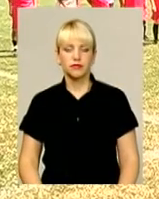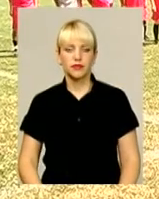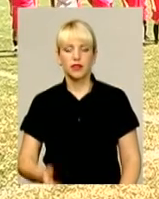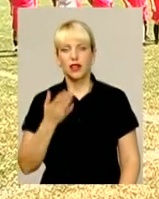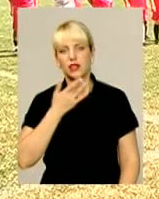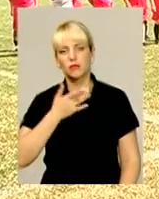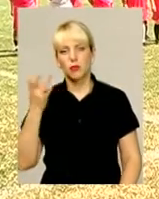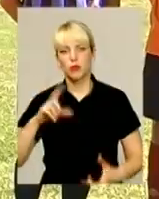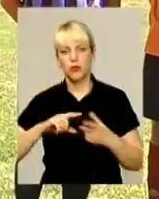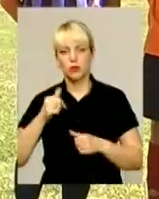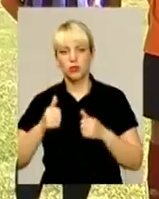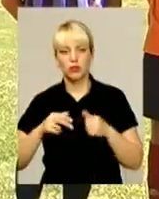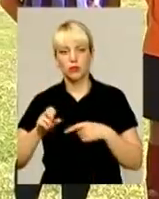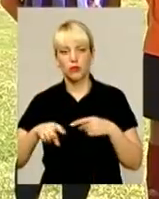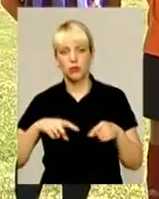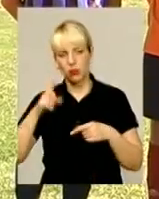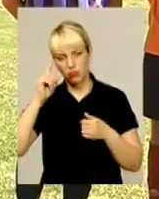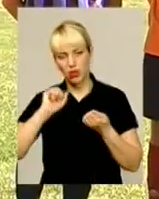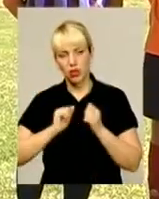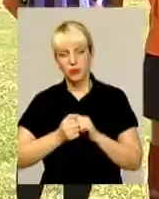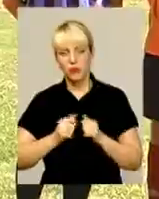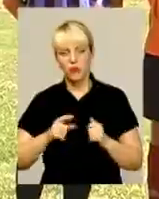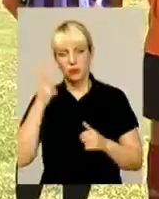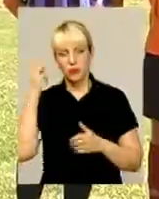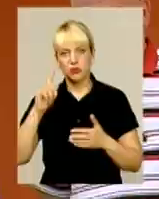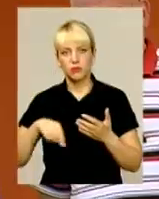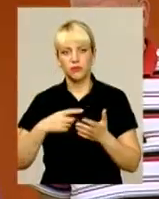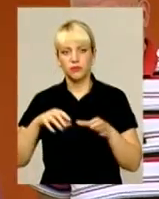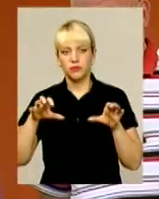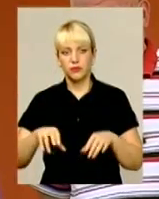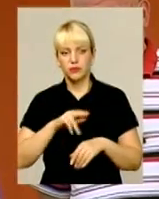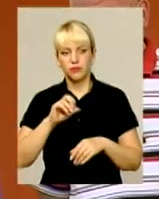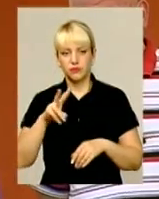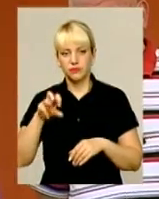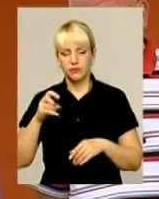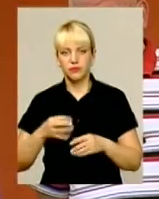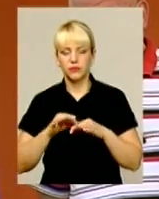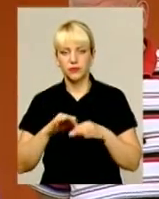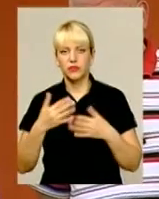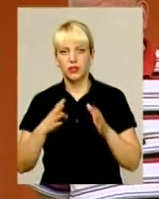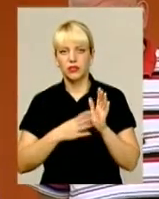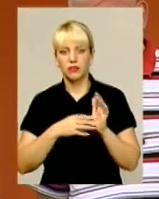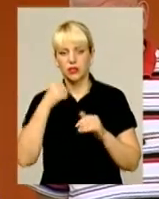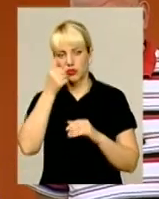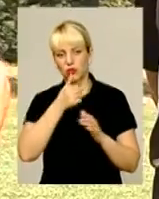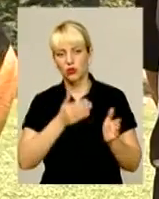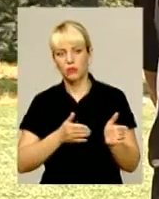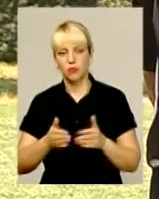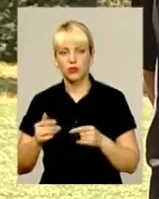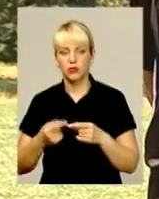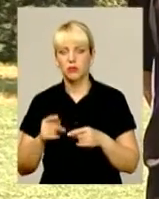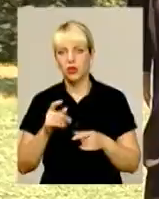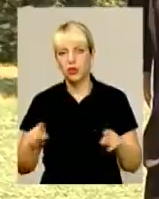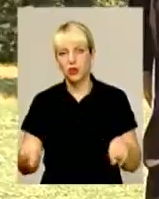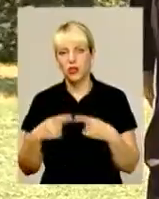Республіканський турнір по футболу пам'яті хмельницького міського голови Михайла Чекмана проводять вже дев'ятий рік поспіль. Організатори змагань